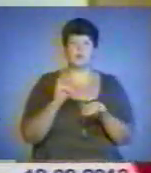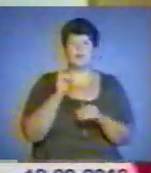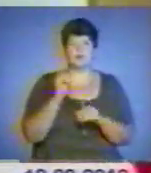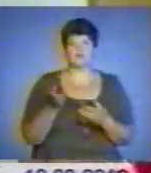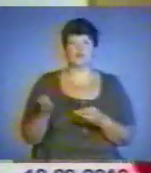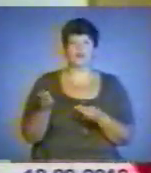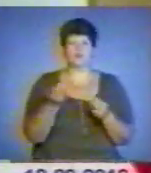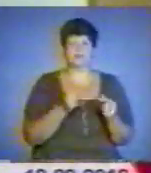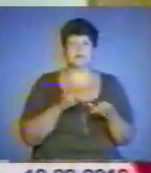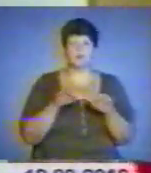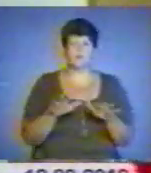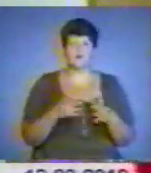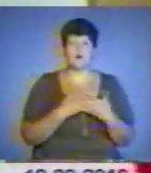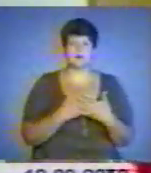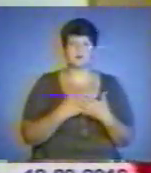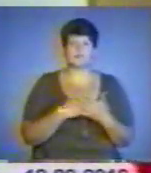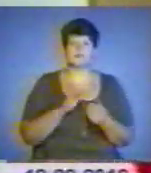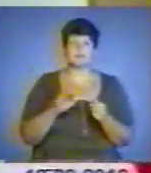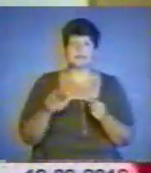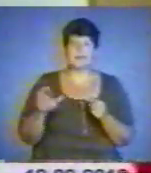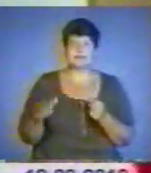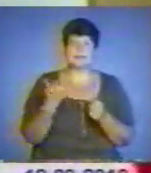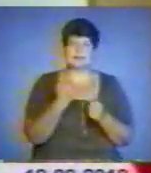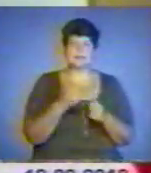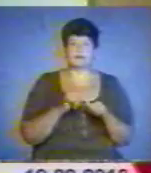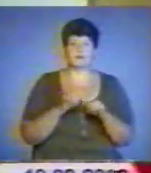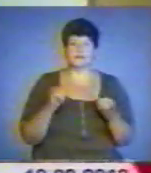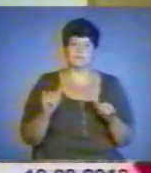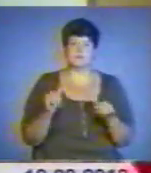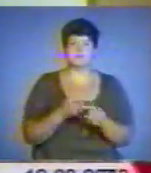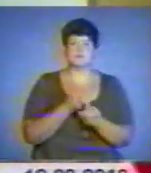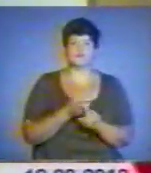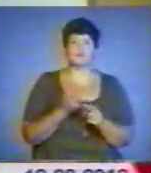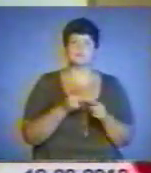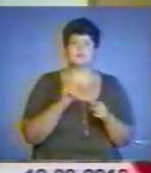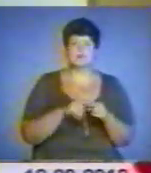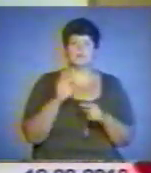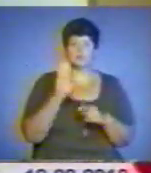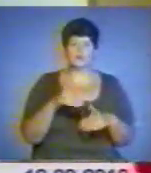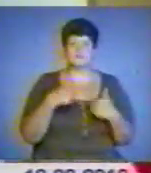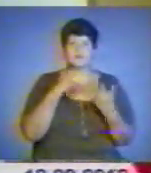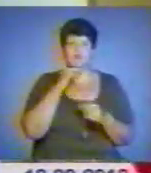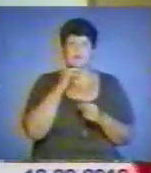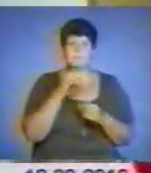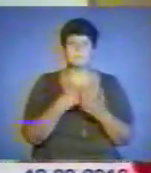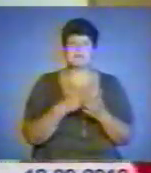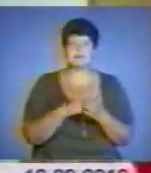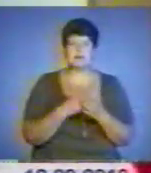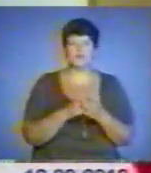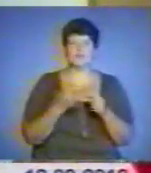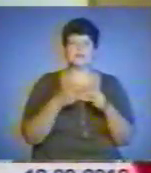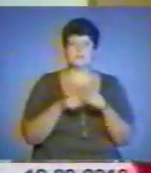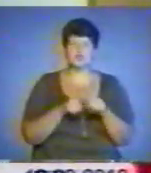активність дітей, відповідно на їхній розвиток. В зв'язку з цим ми будемо звертати увагу на матеріально-технічну базу навчальних